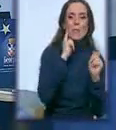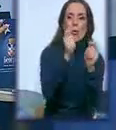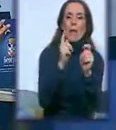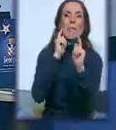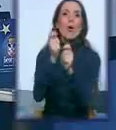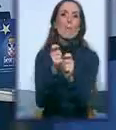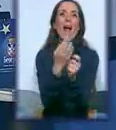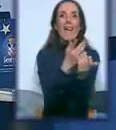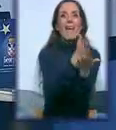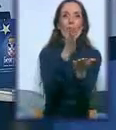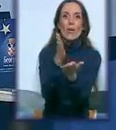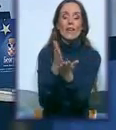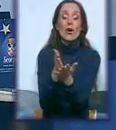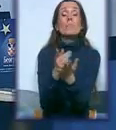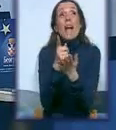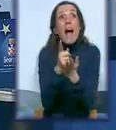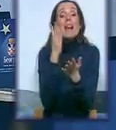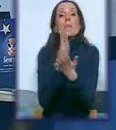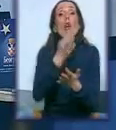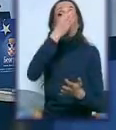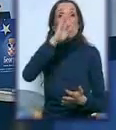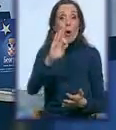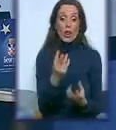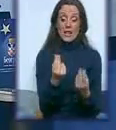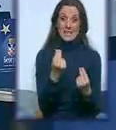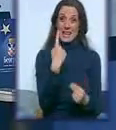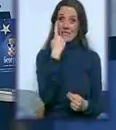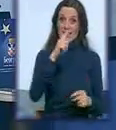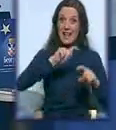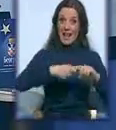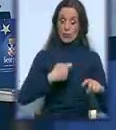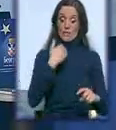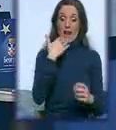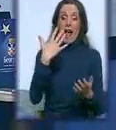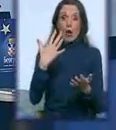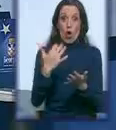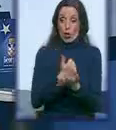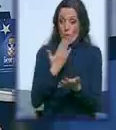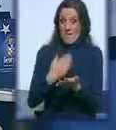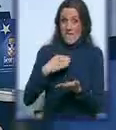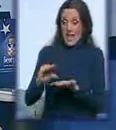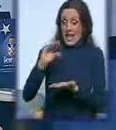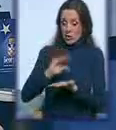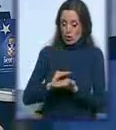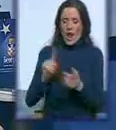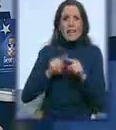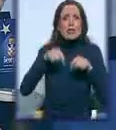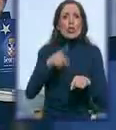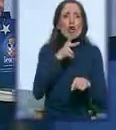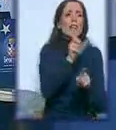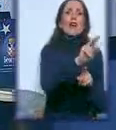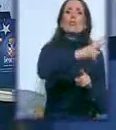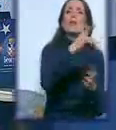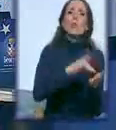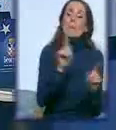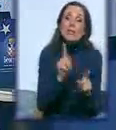sreću bilo bi mnogo bolje da se sredstva za jednu stvar ukoliko su dobijena već ne trže na drugom mestu. Nego za one aktivnosti koje